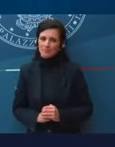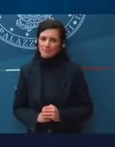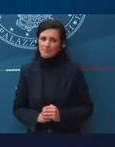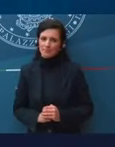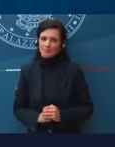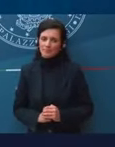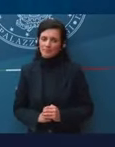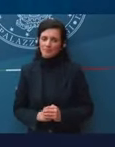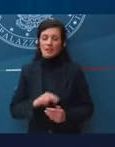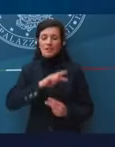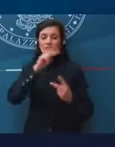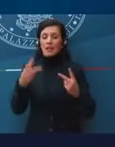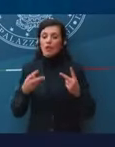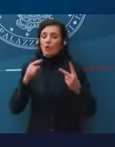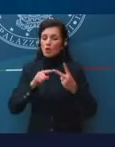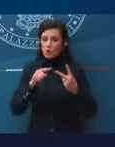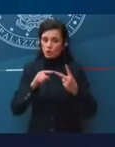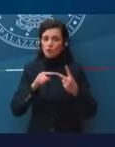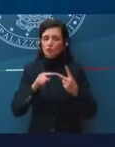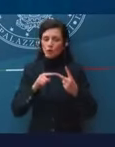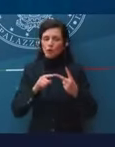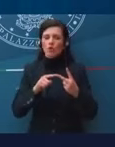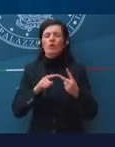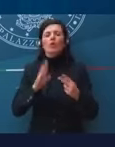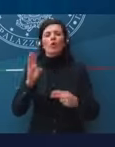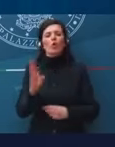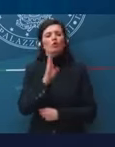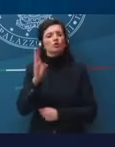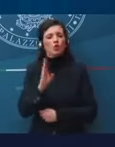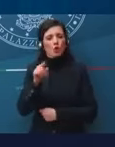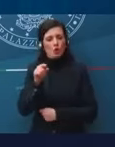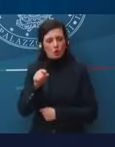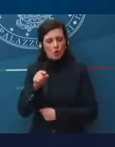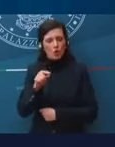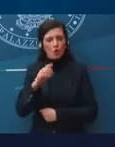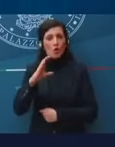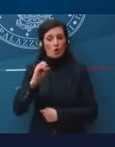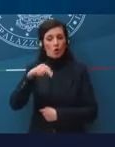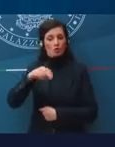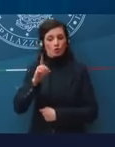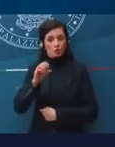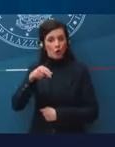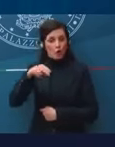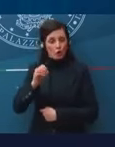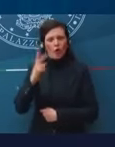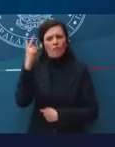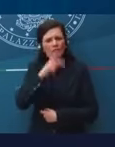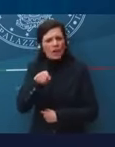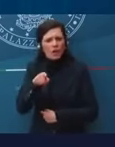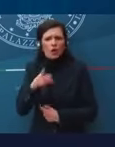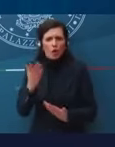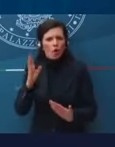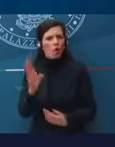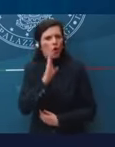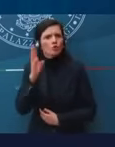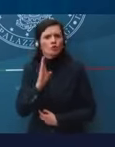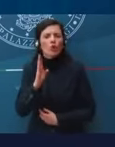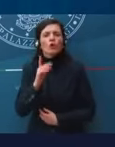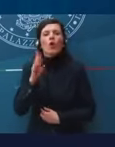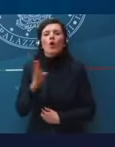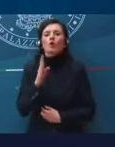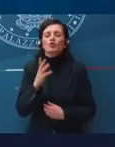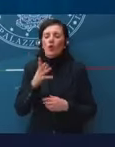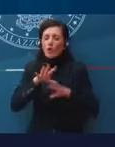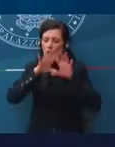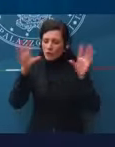Il secondo punto è il condono. Questo in effetti è un condono, non è che è un condono, ma è il condono di multe